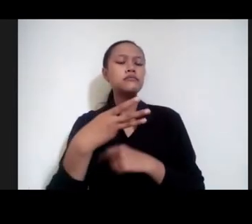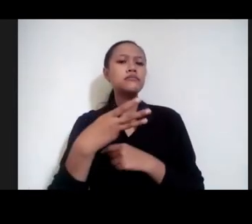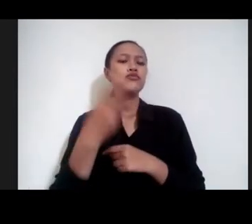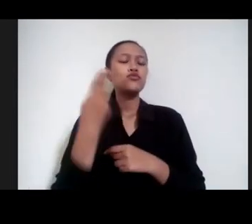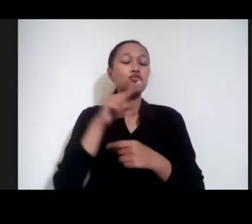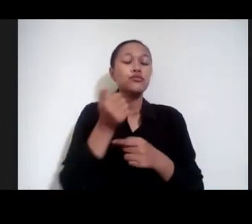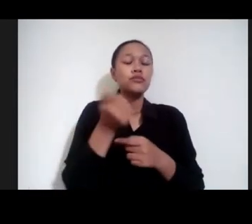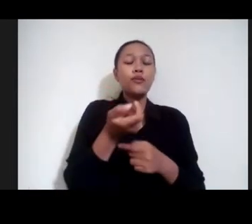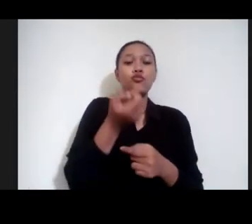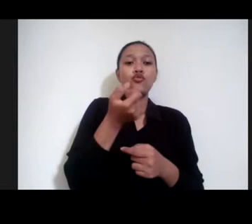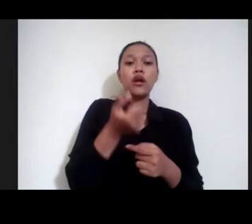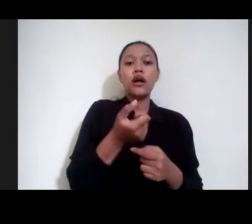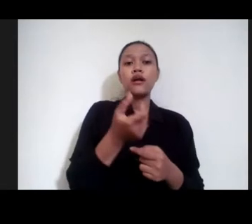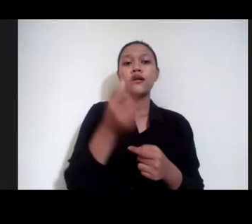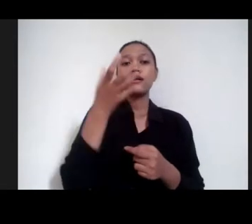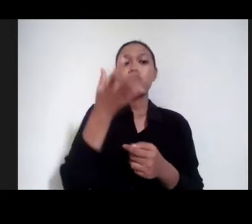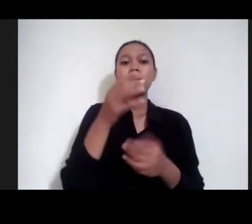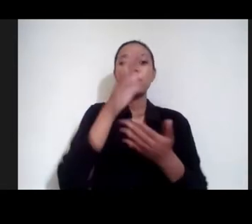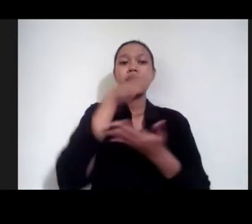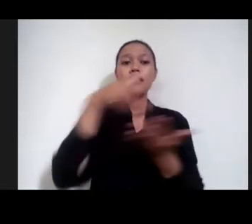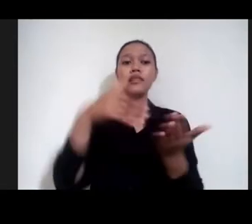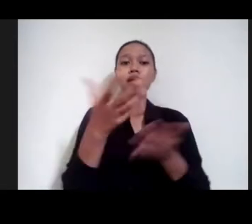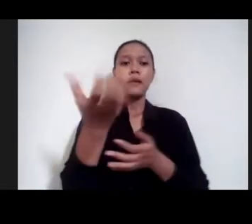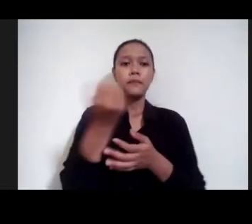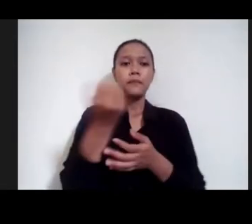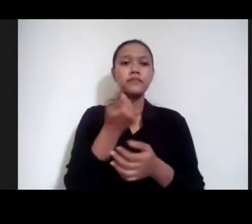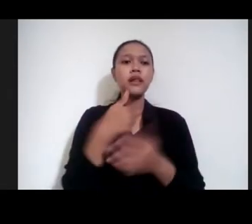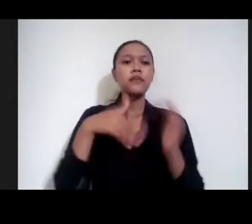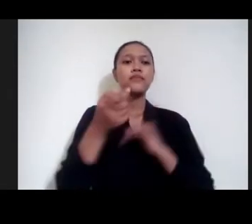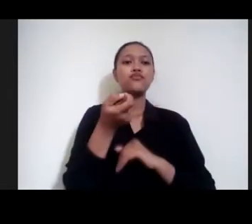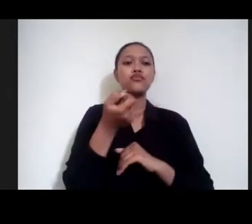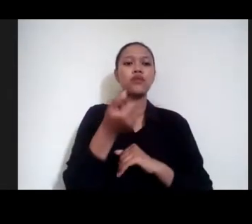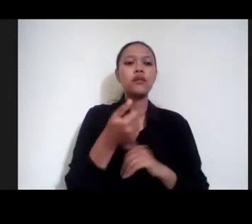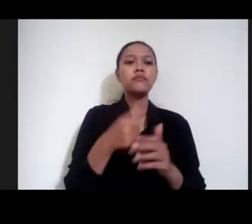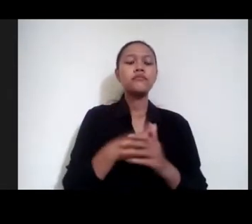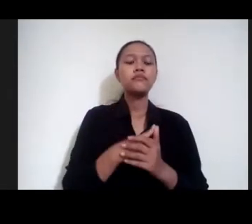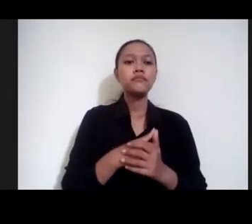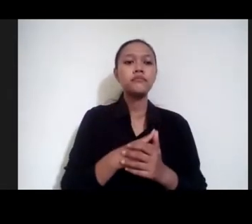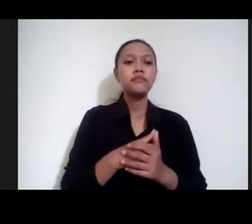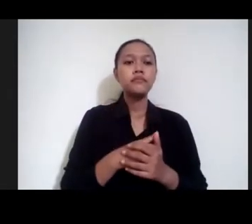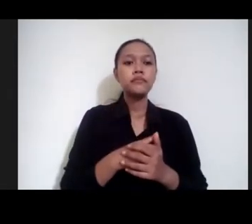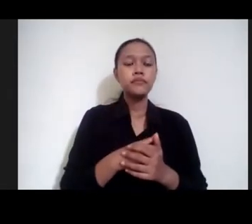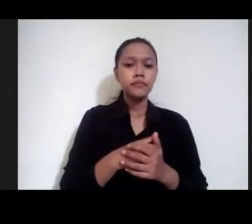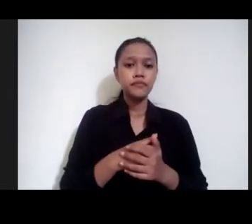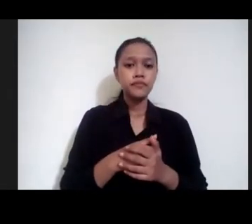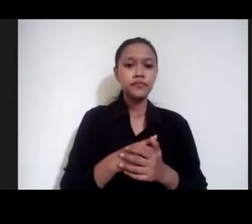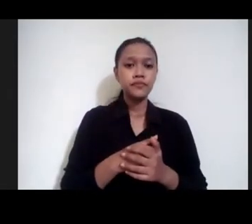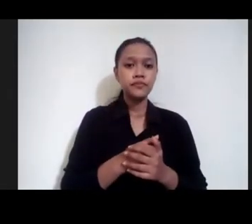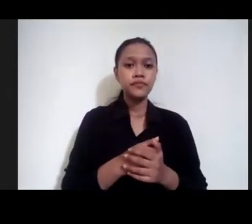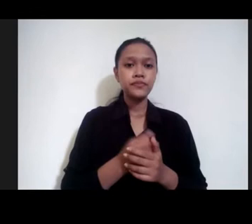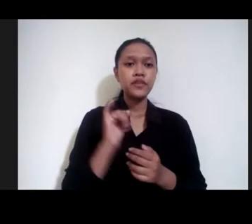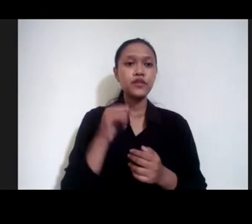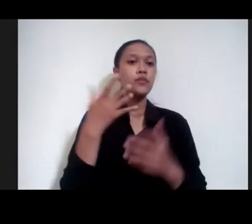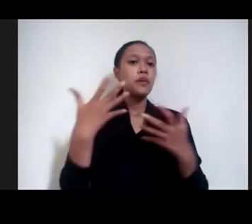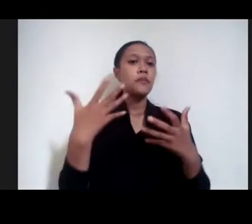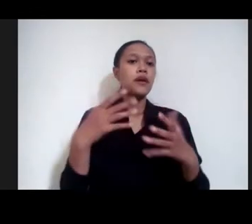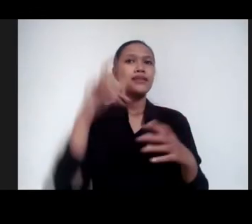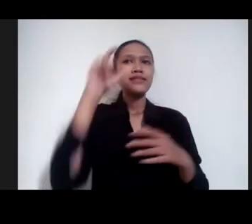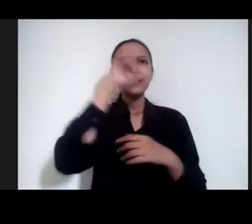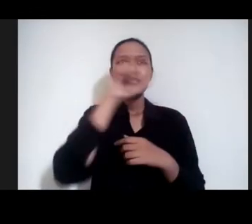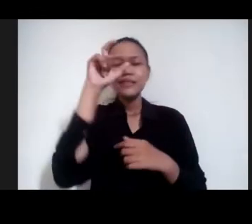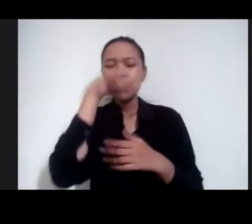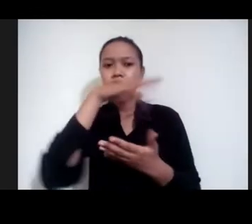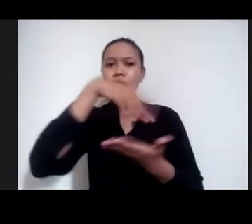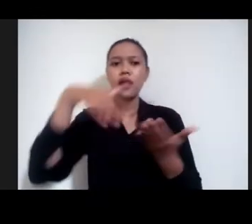Kita Untuk Mendapatkan Data Ini Di Level Bagaimana Kita Meng Gathering Data Mencari